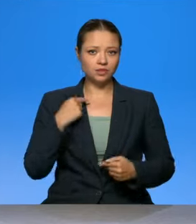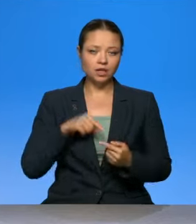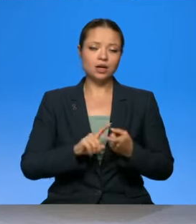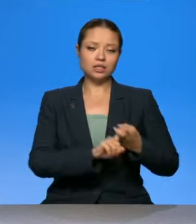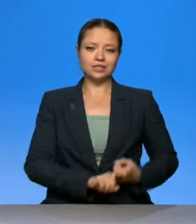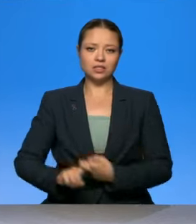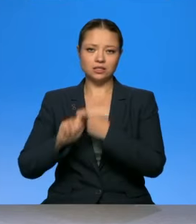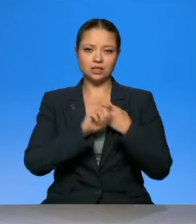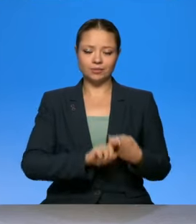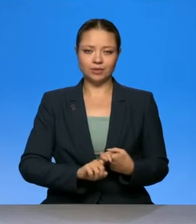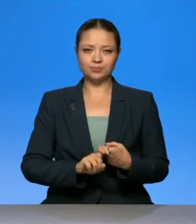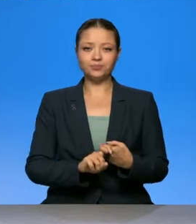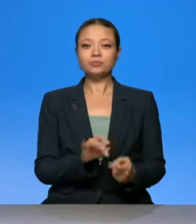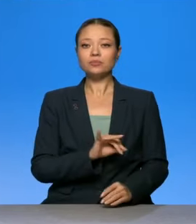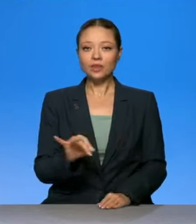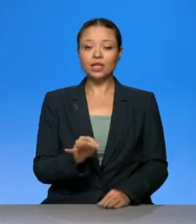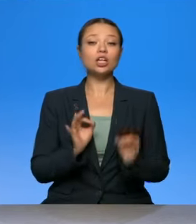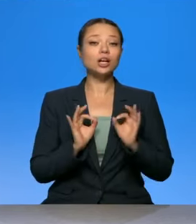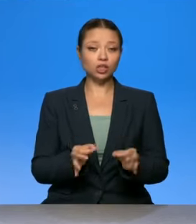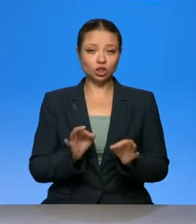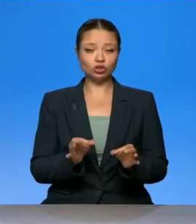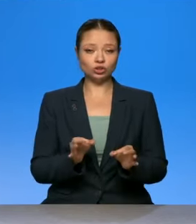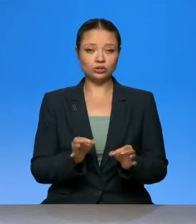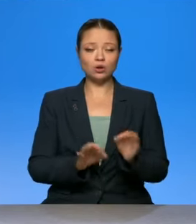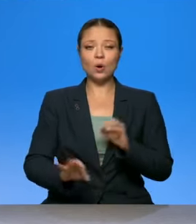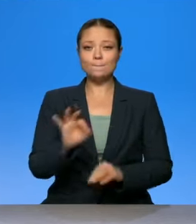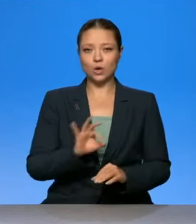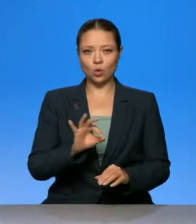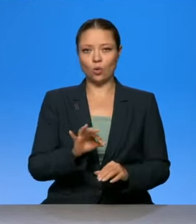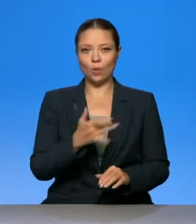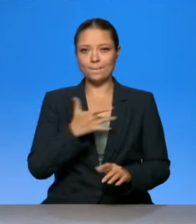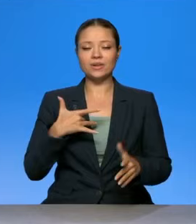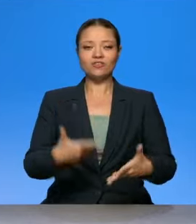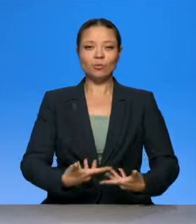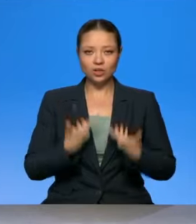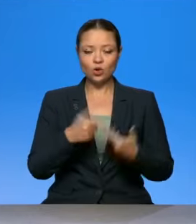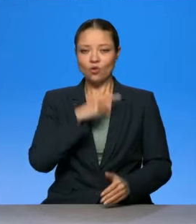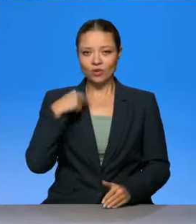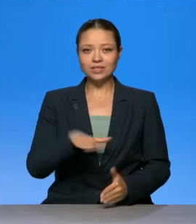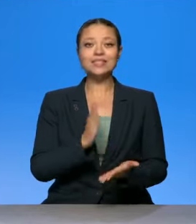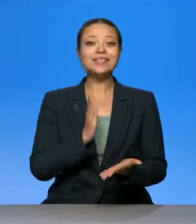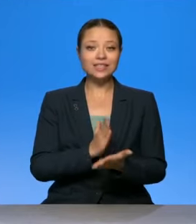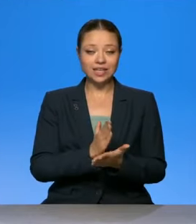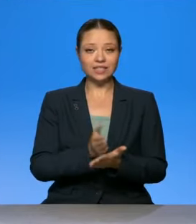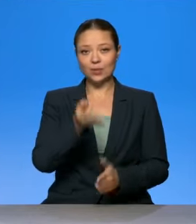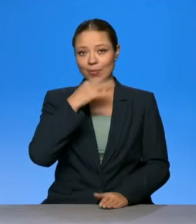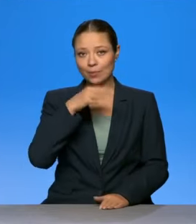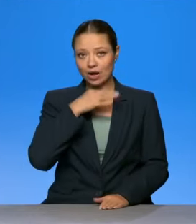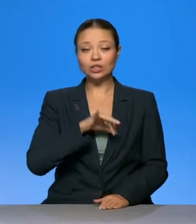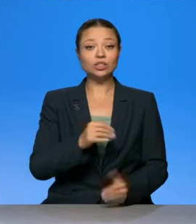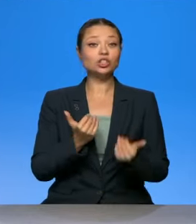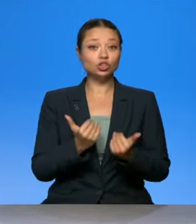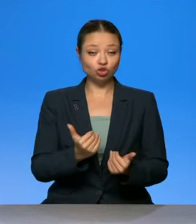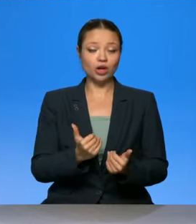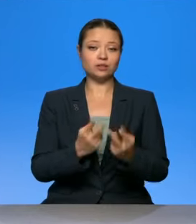системе. И, конечно, здесь, вот по поводу пневмонии, конечно, в России созданы препараты, которые и сейчас прошли эти